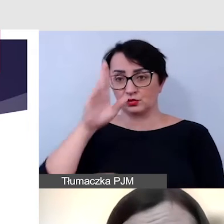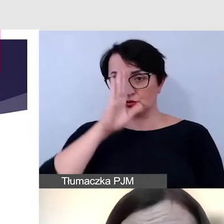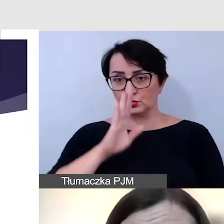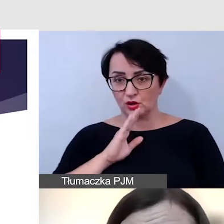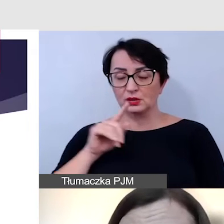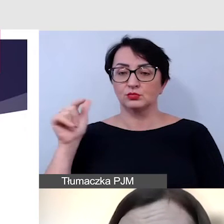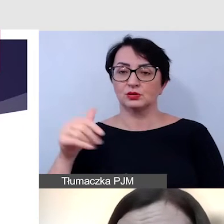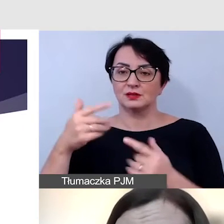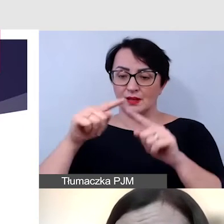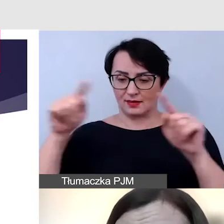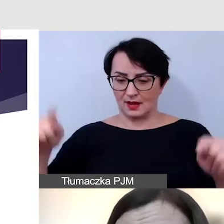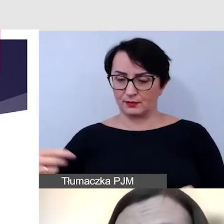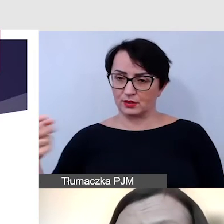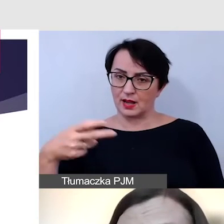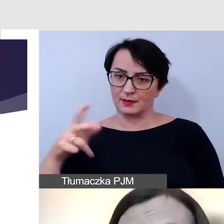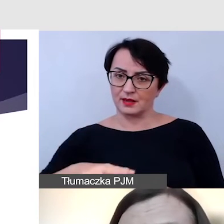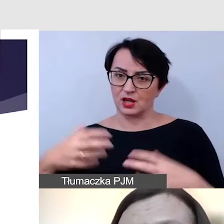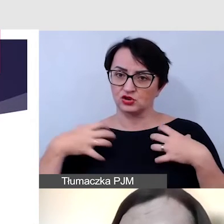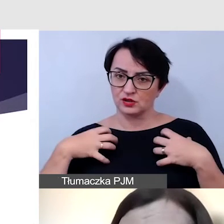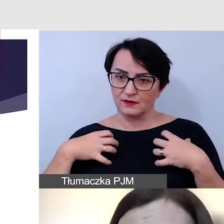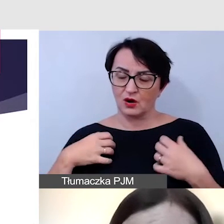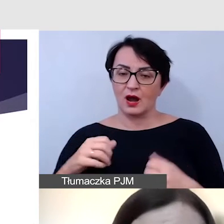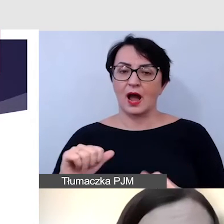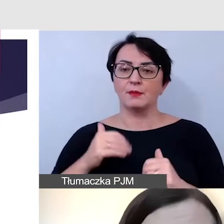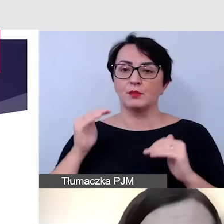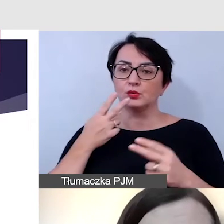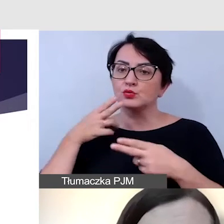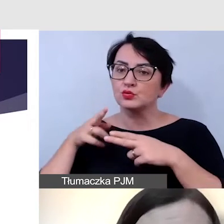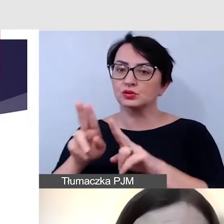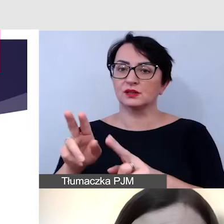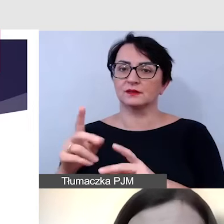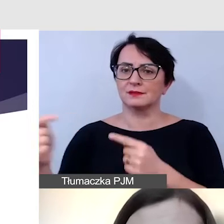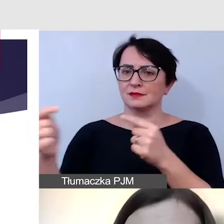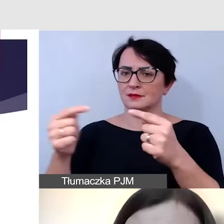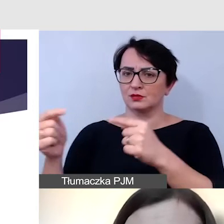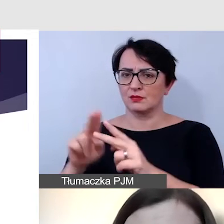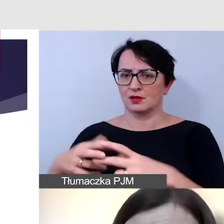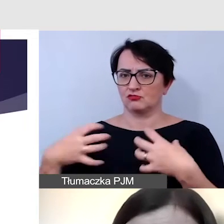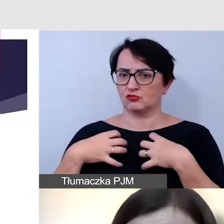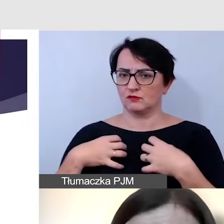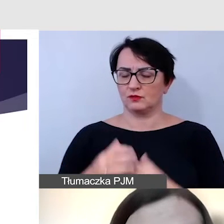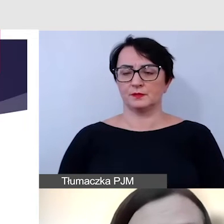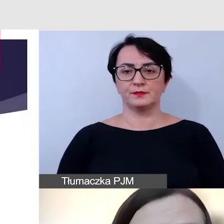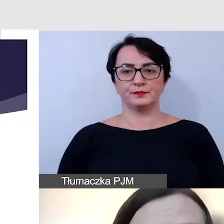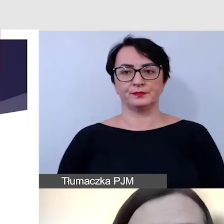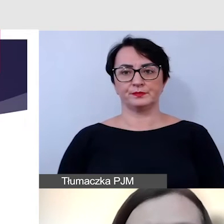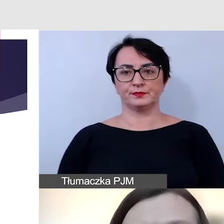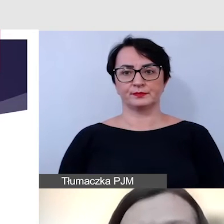żywo, czy symultanicznego przekazu tekstowego, tak by mogła uczestniczyć w dyskusji na bieżąco.